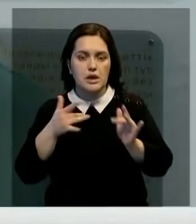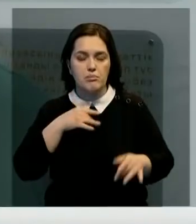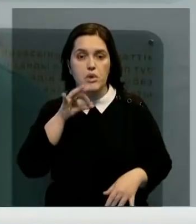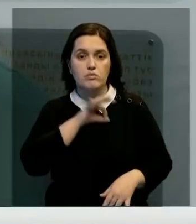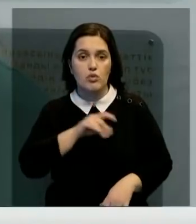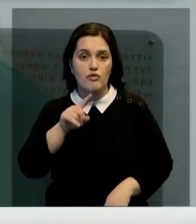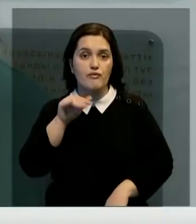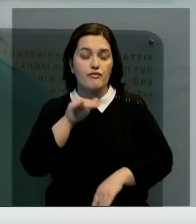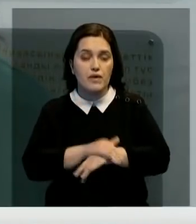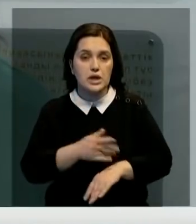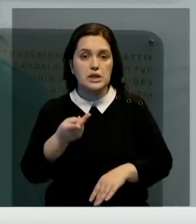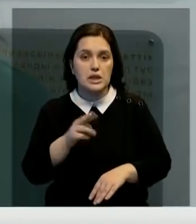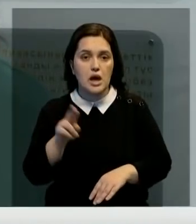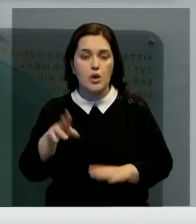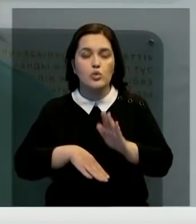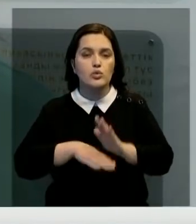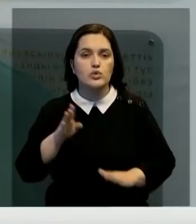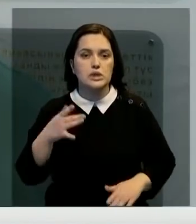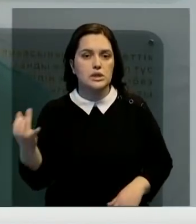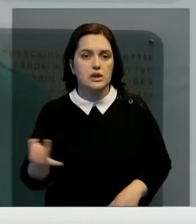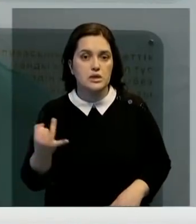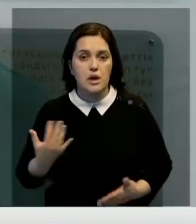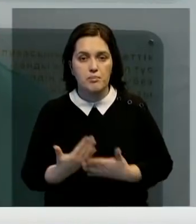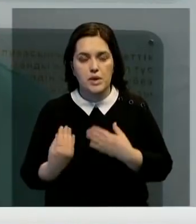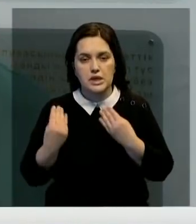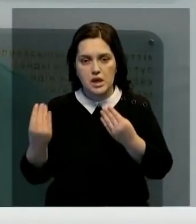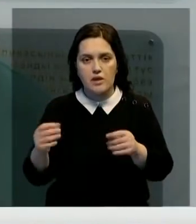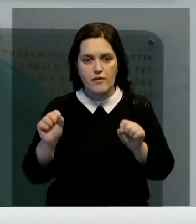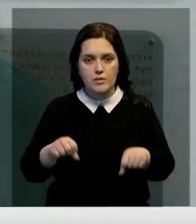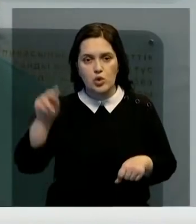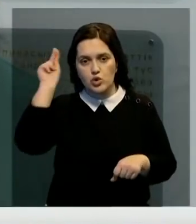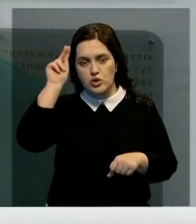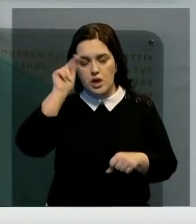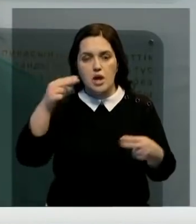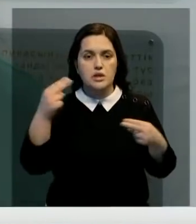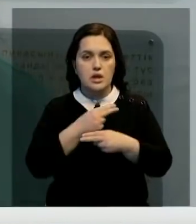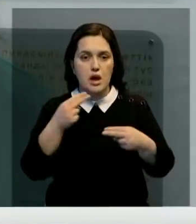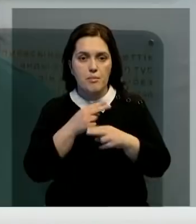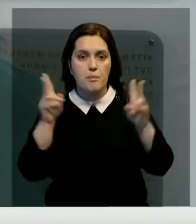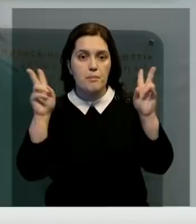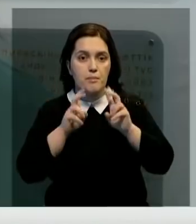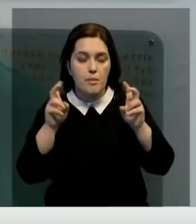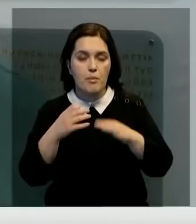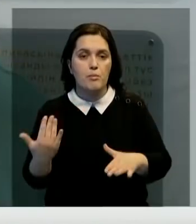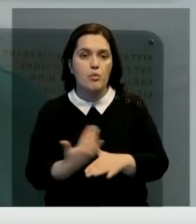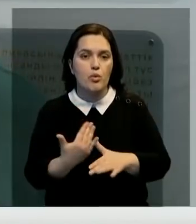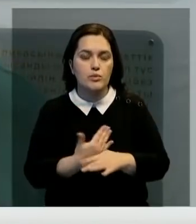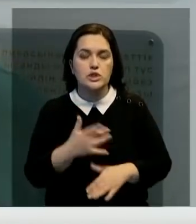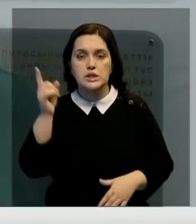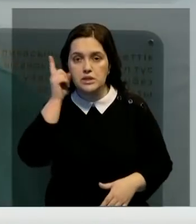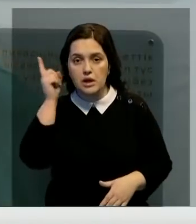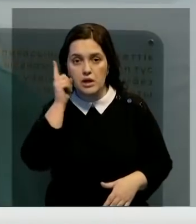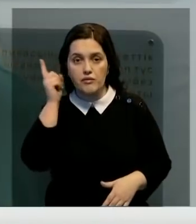этот факт для повышения их интереса к дисциплинам. К примеру, дали возможность изучать тему и проверять знания по ней с помощью гаджетов.